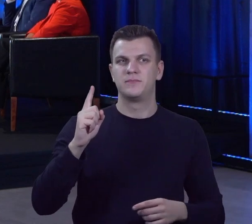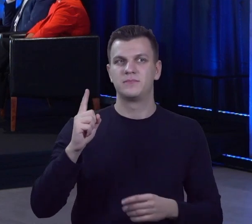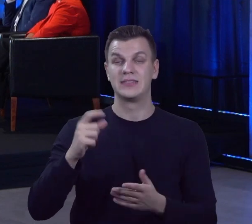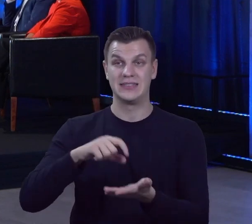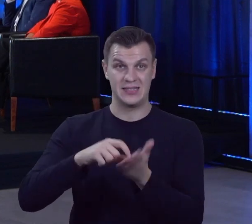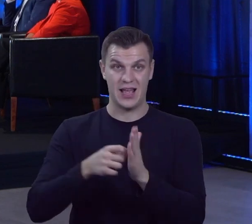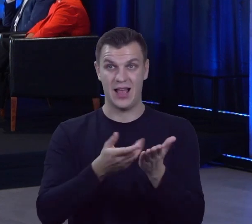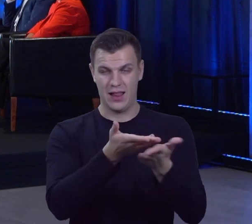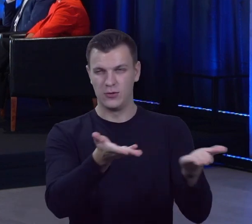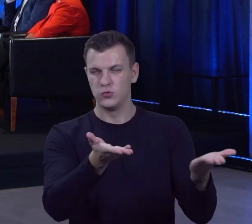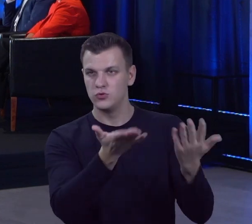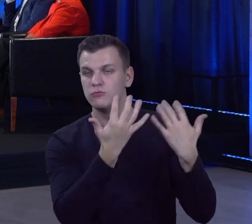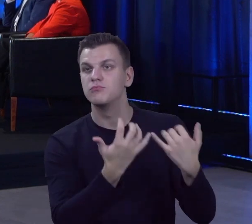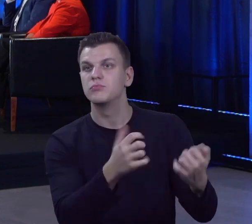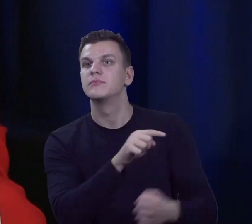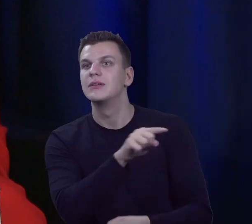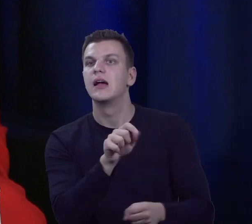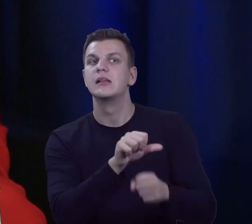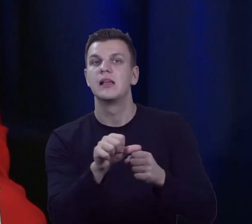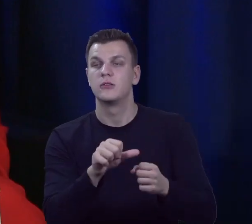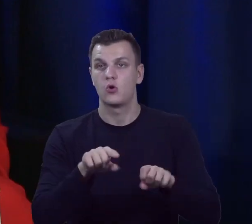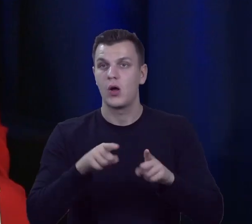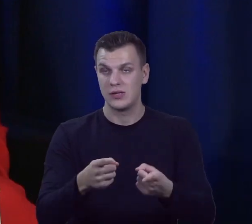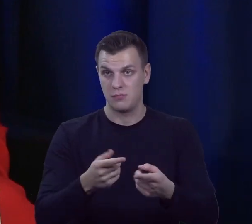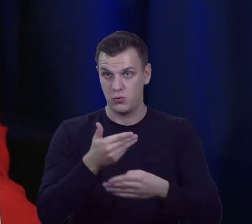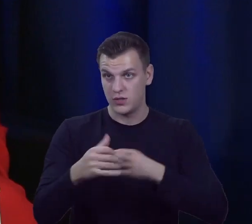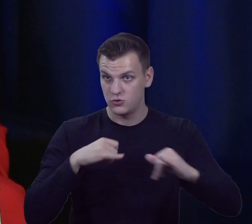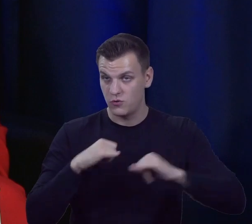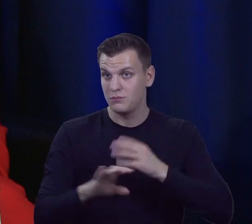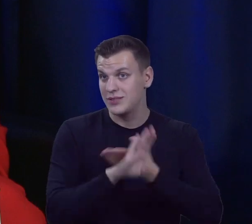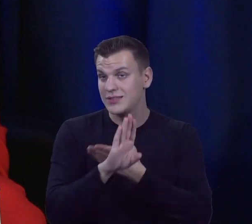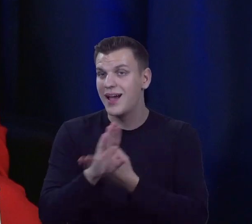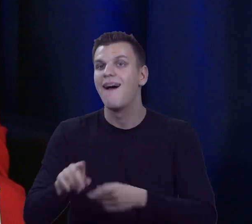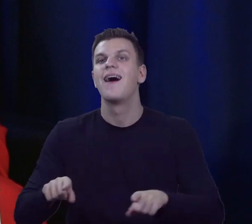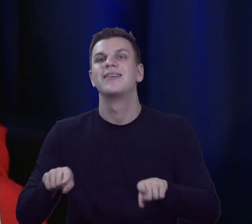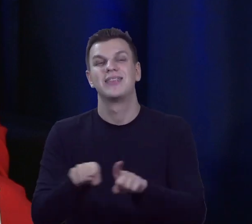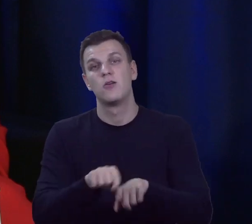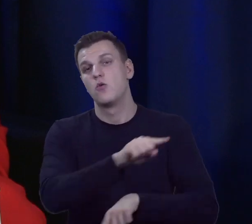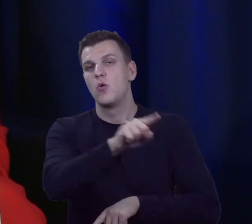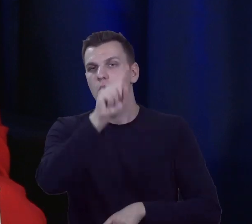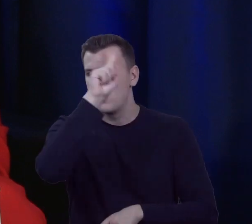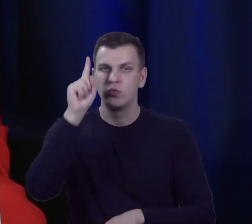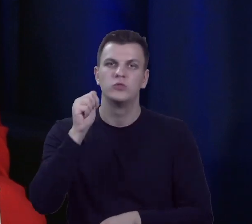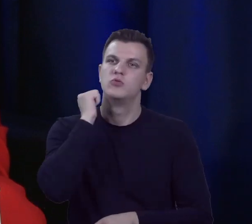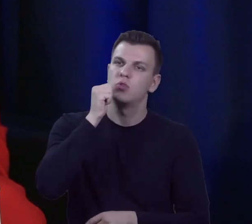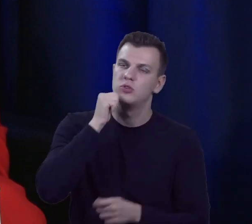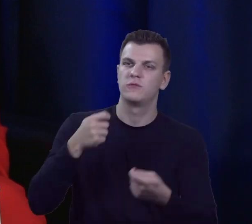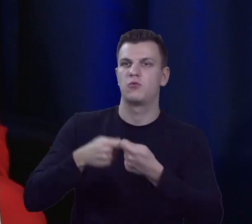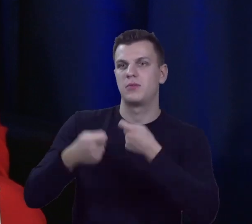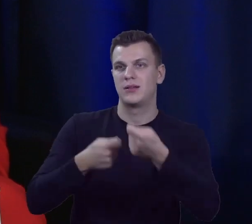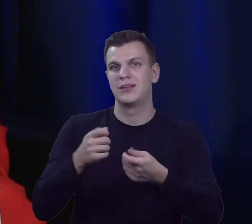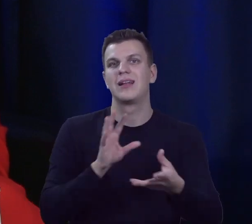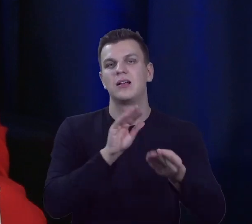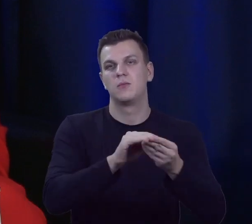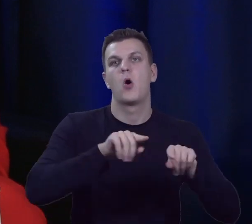są przedstawiciele nie tylko organizacji pozarządowych, ale też ludzi, którzy na co dzień współpracują z organizacjami ze